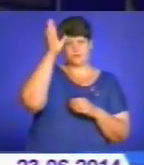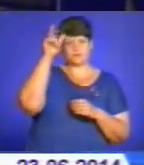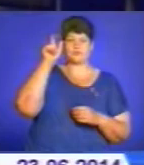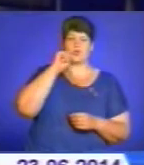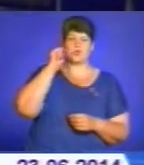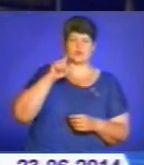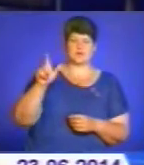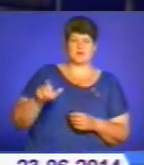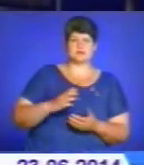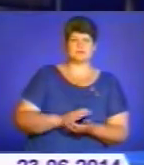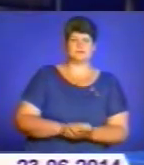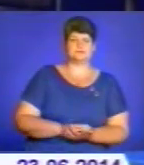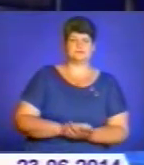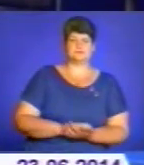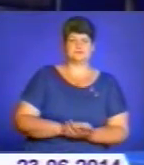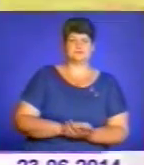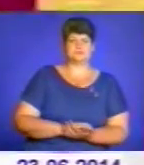на сайті облдержадміністрації.